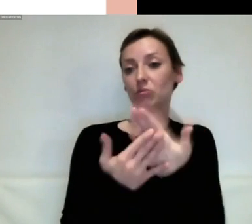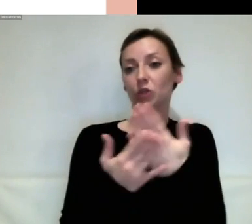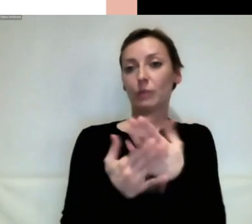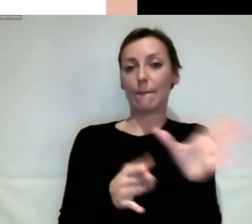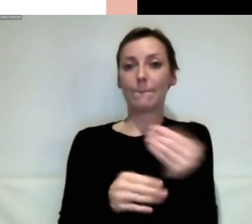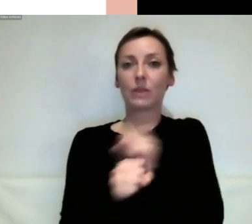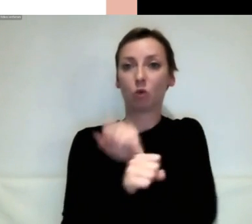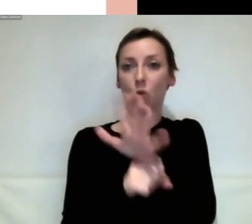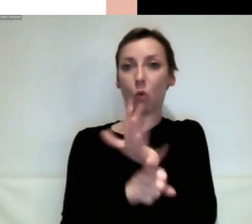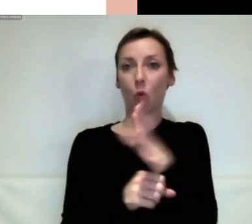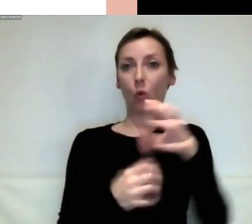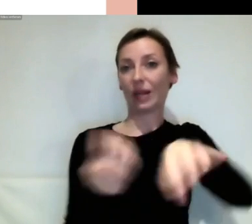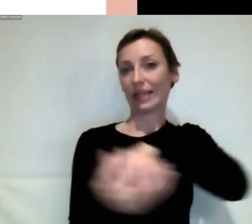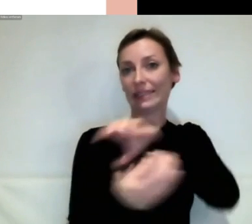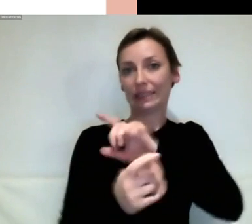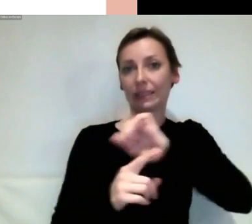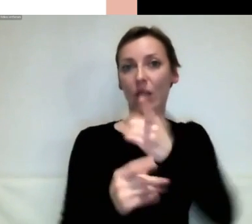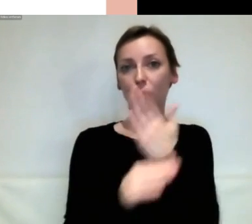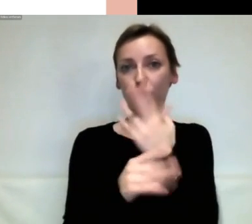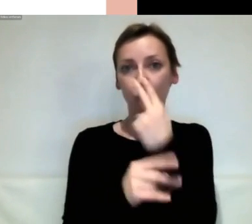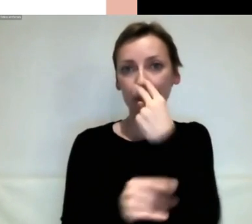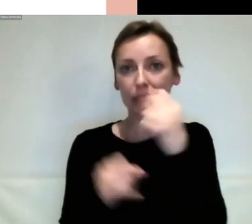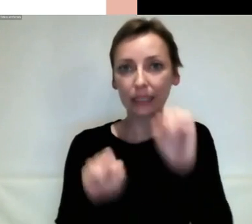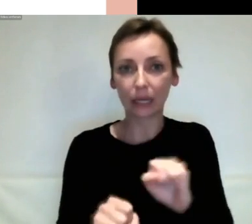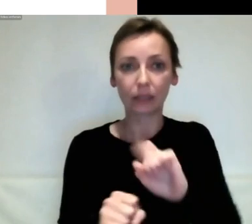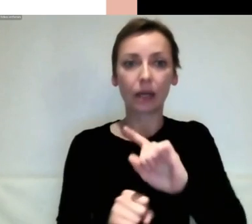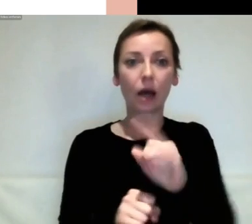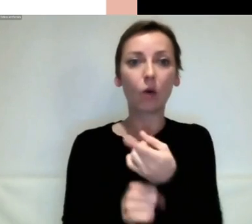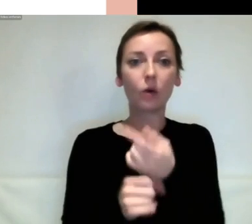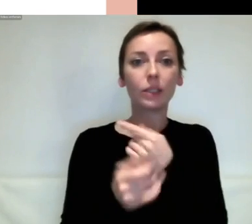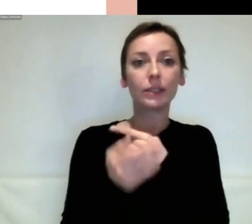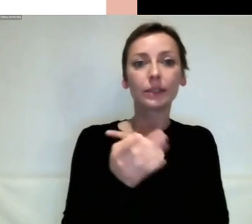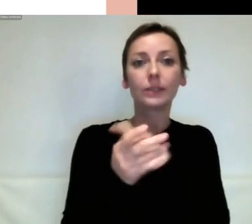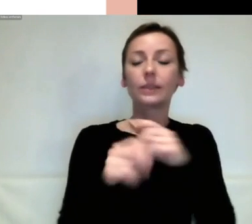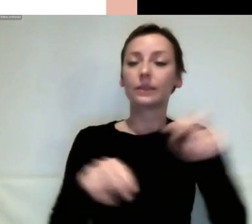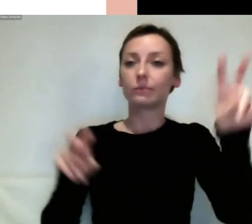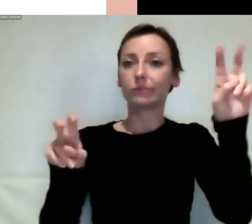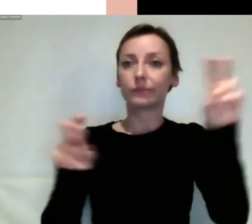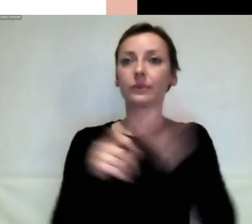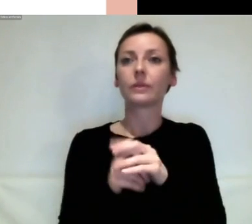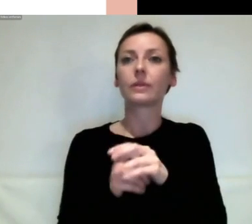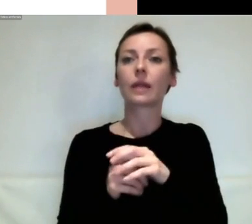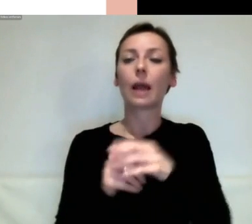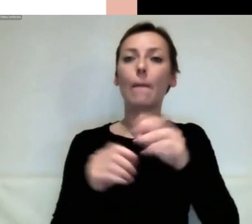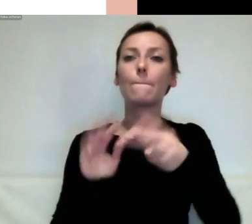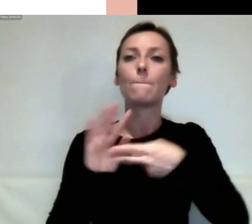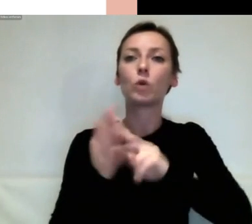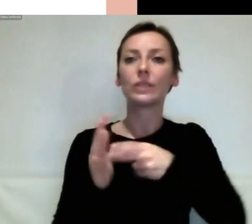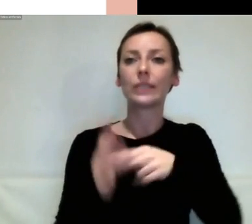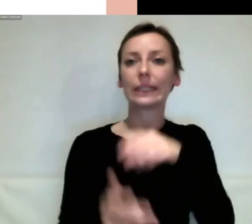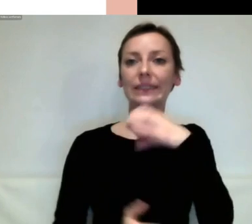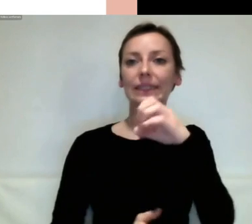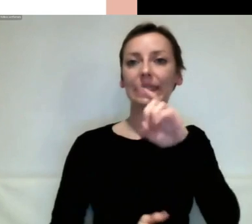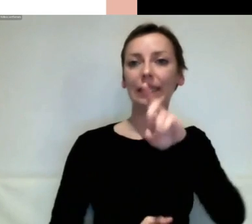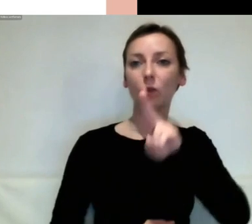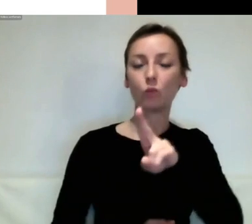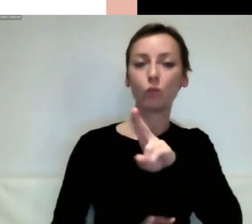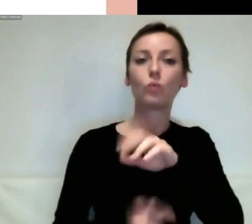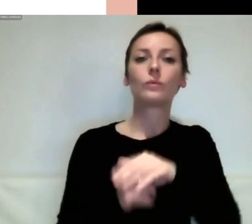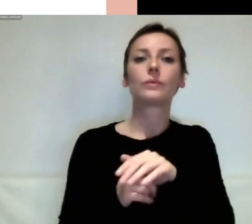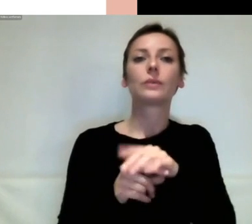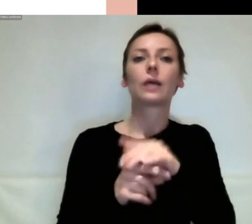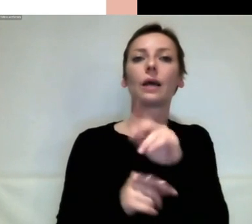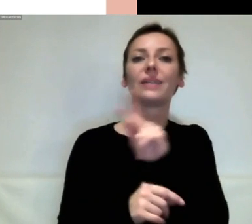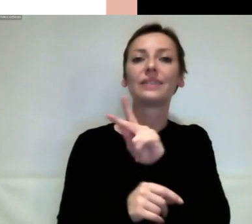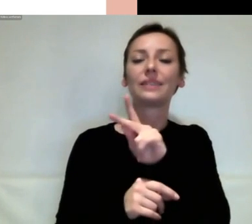Diese Überschrift hier von Zeit Online bezieht sich auf Aussagen der CDU-Vorsitzenden Kramp-Karrenbauer. Aber man kann wohl auch ohne allzu